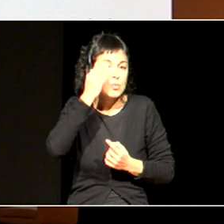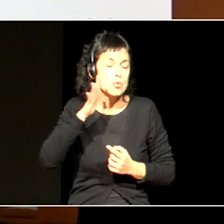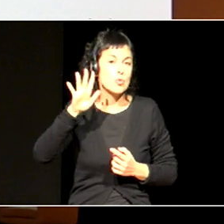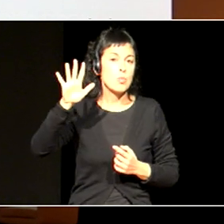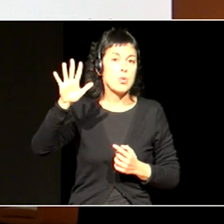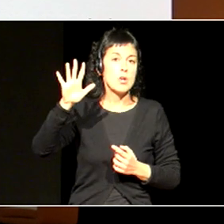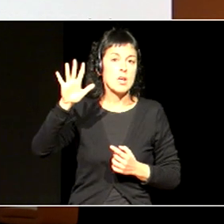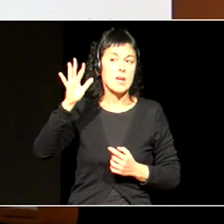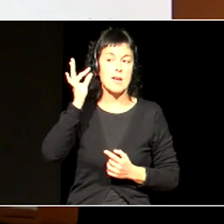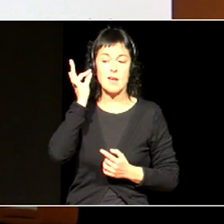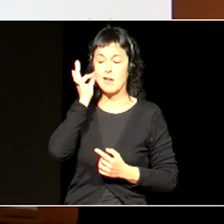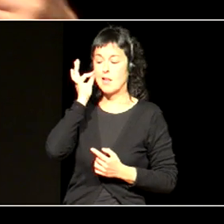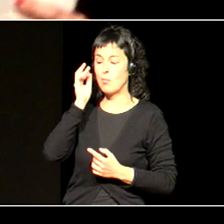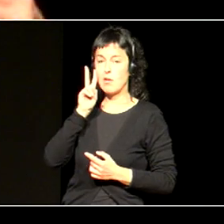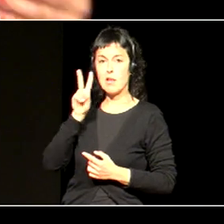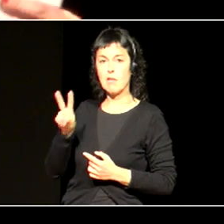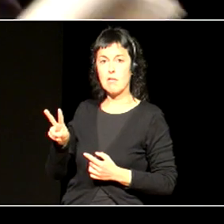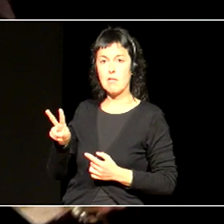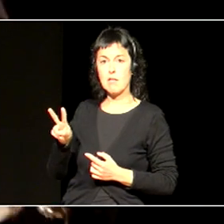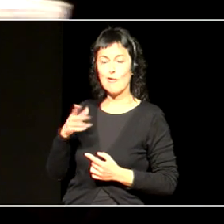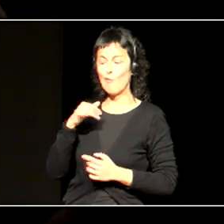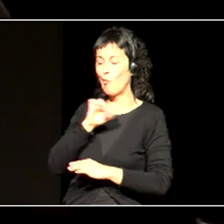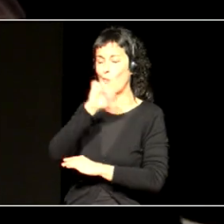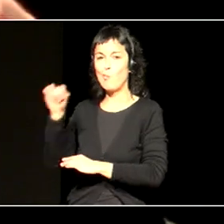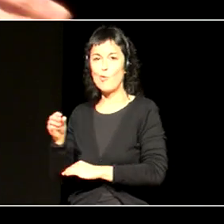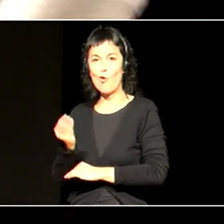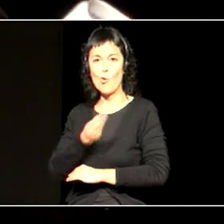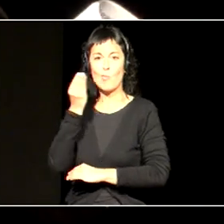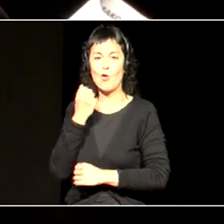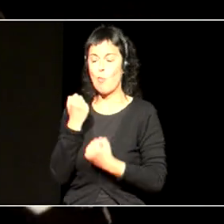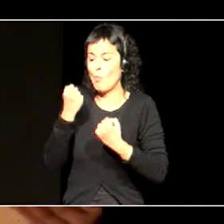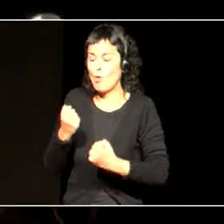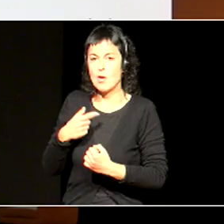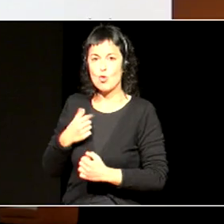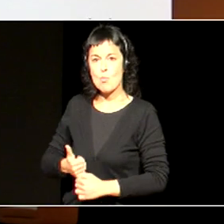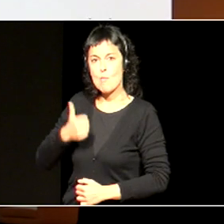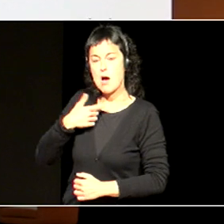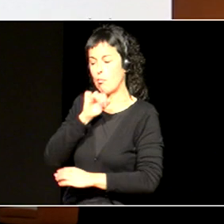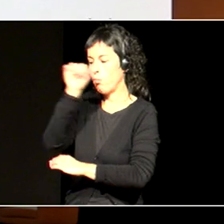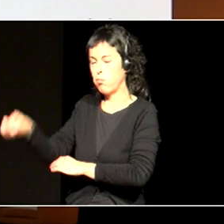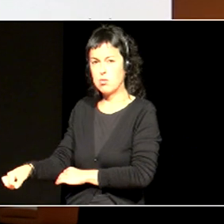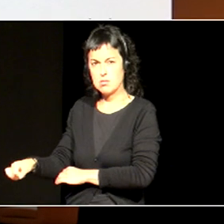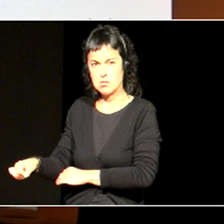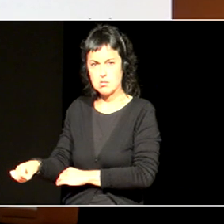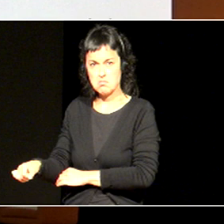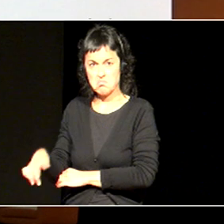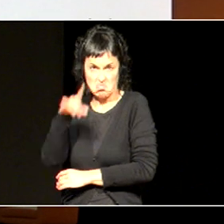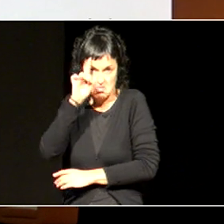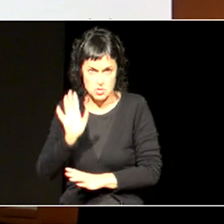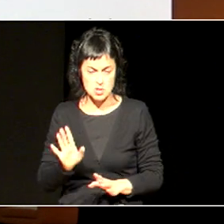emakumeak baino, ba, obeak direla, edo, poder ere gehiago dituzela, edo, ezakit, baina, hor,